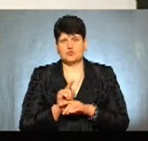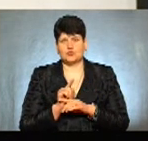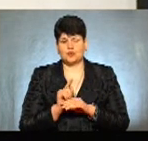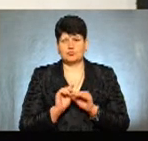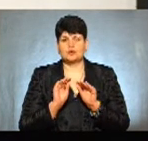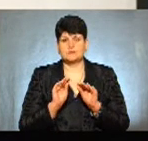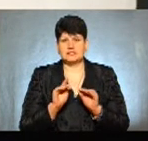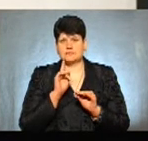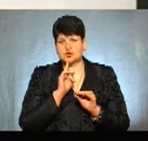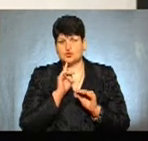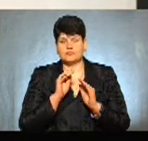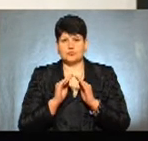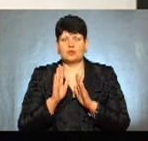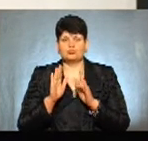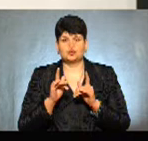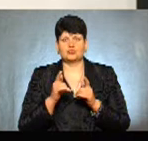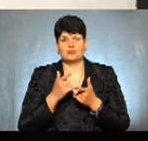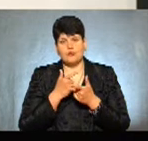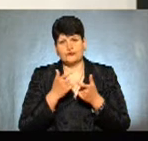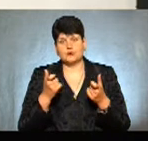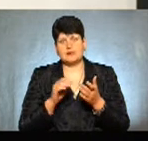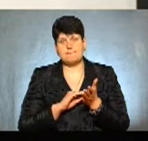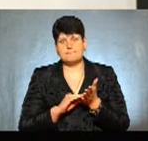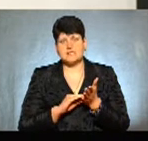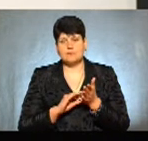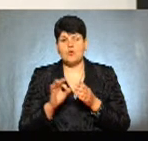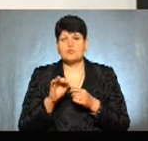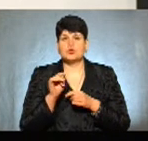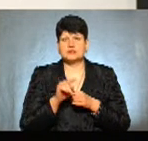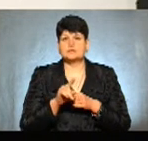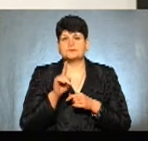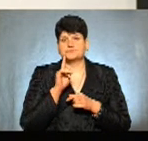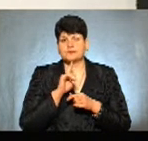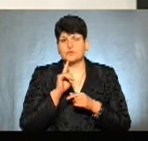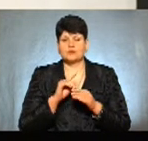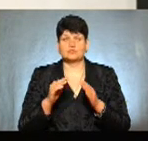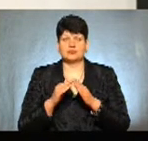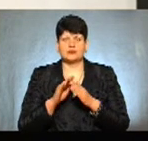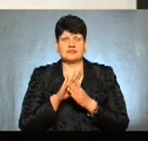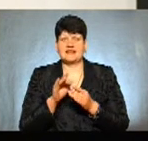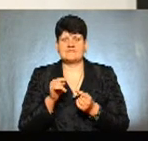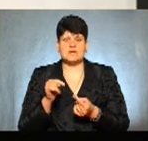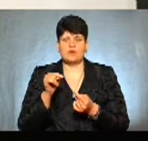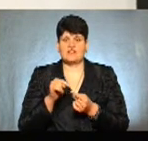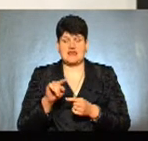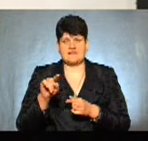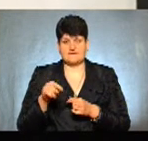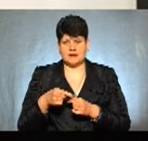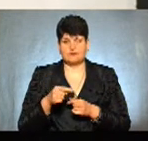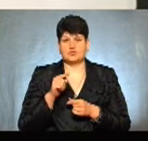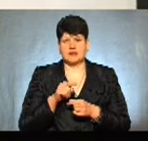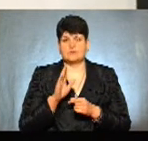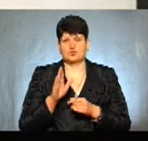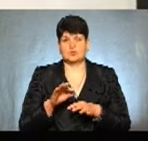тимчасових споруд, будуть повідомлені письмово про те, що дана тимчасова споруда не відповідає вимогам і, відповідно, буде